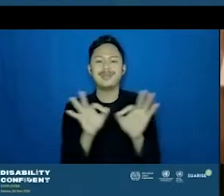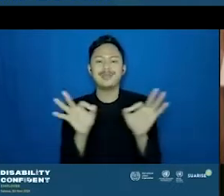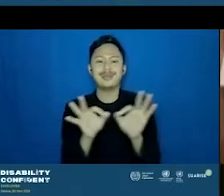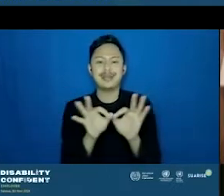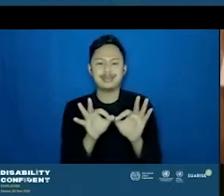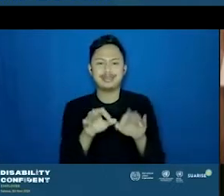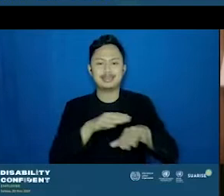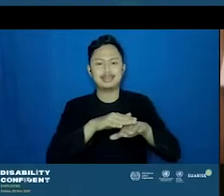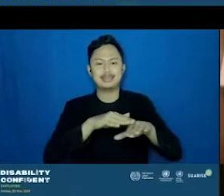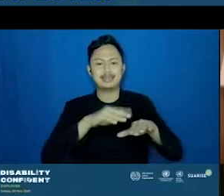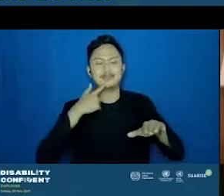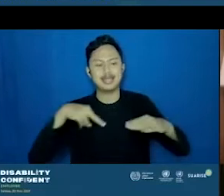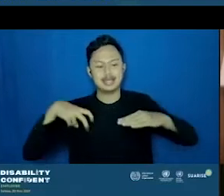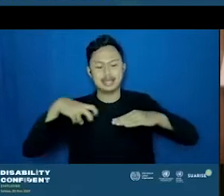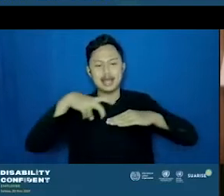tangga. Jadi,